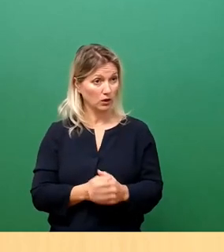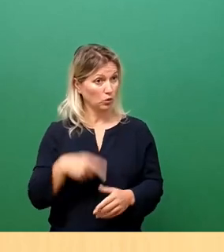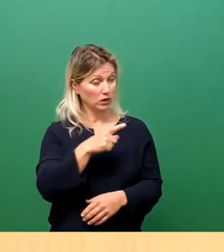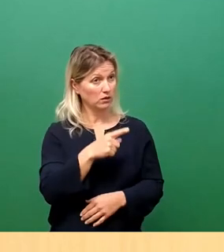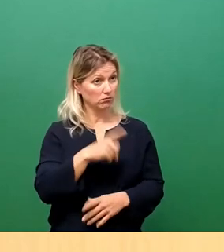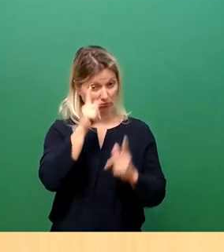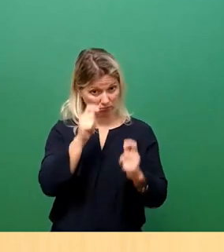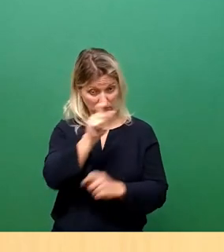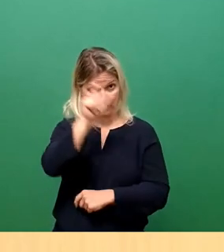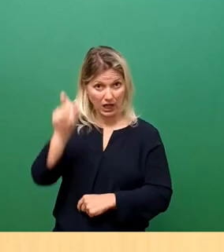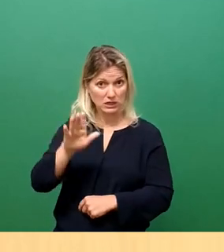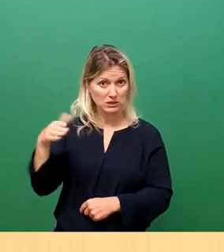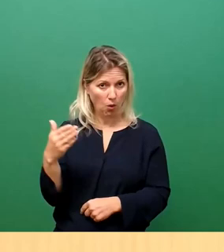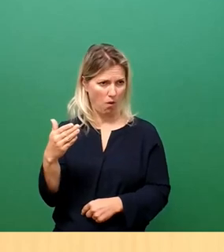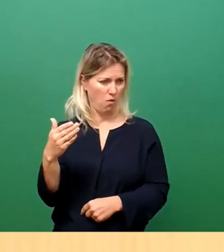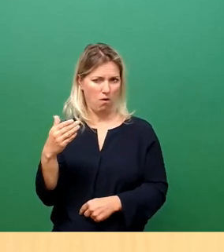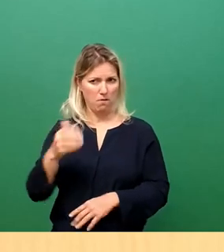weltweit geächtigter Kriegsverbrecher.